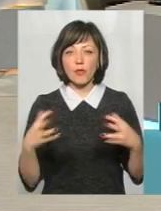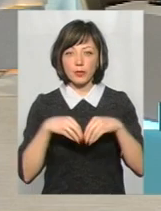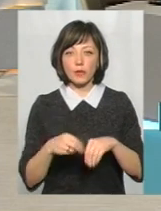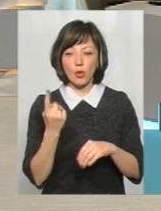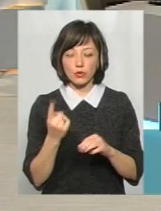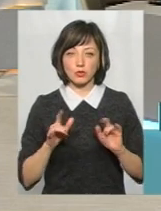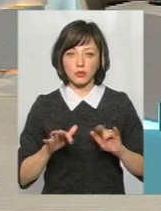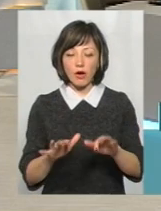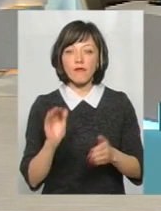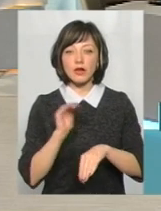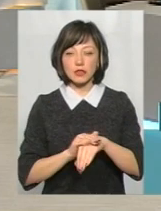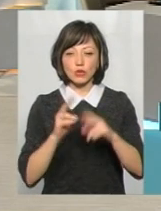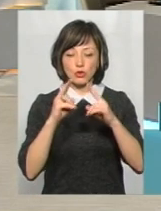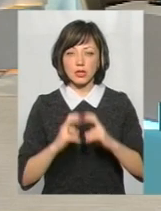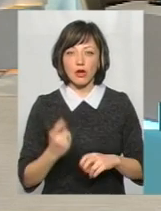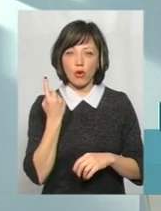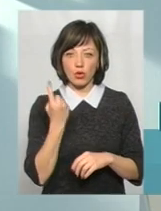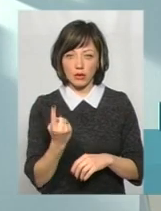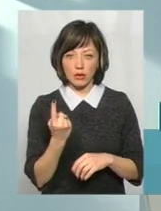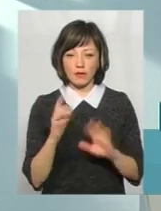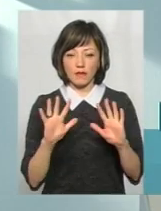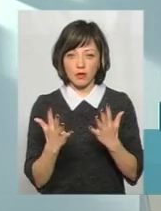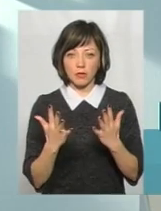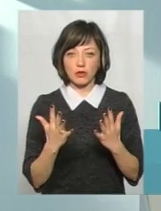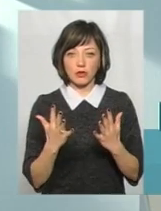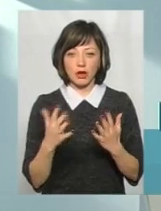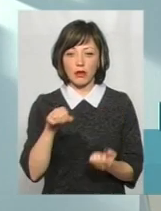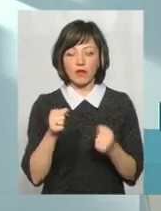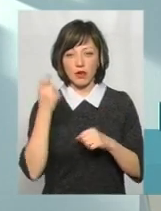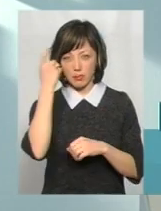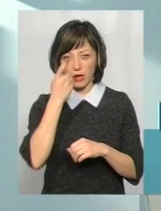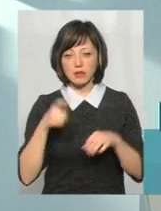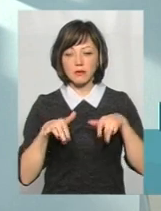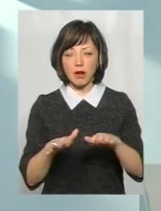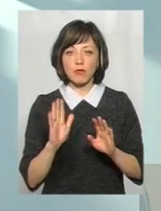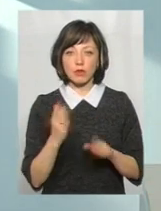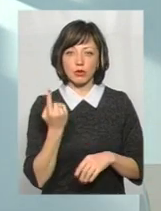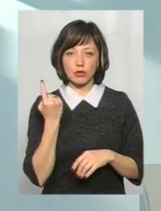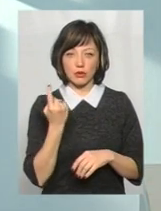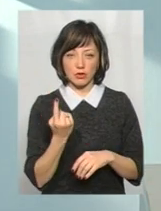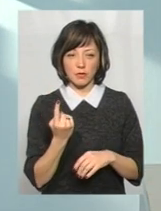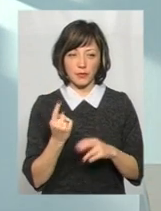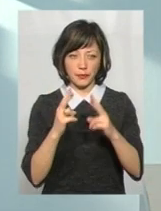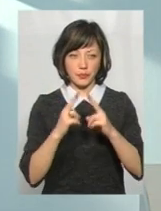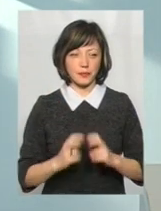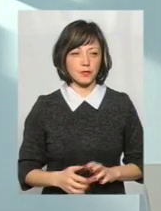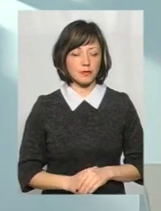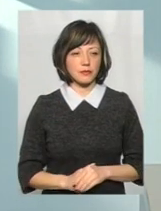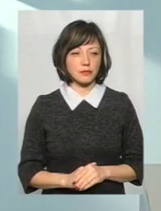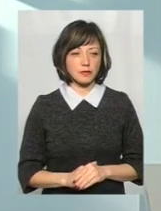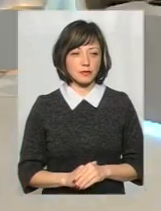одне провадження і фактично розглядатися тільки один випадок керування на підпитку. Тобто справа буде розглядатися як одна.